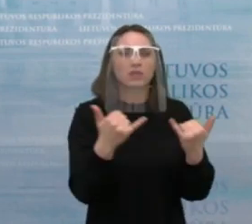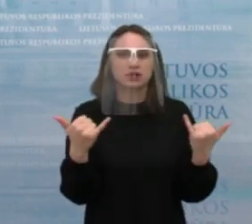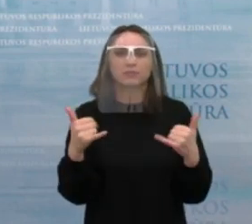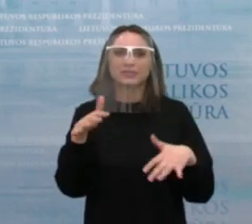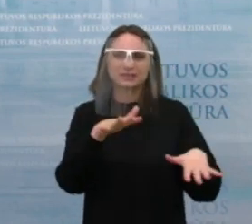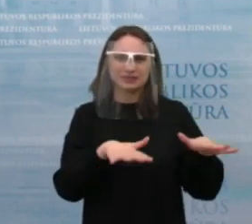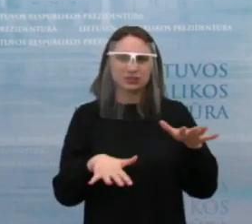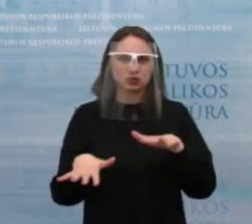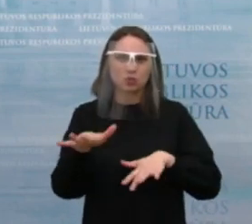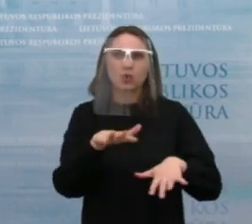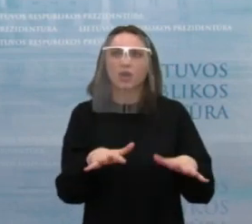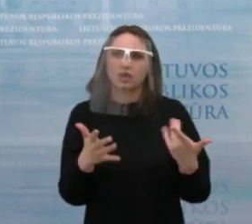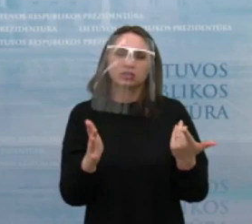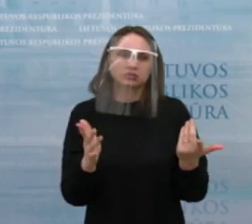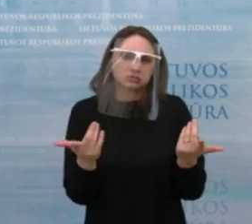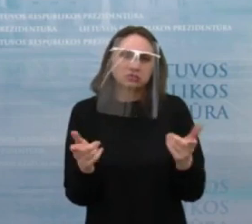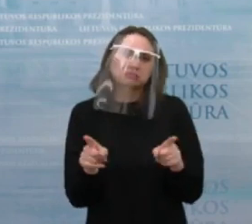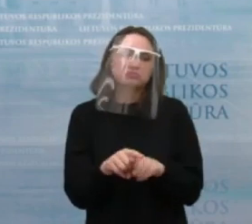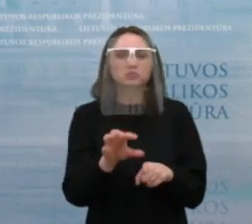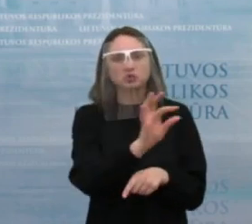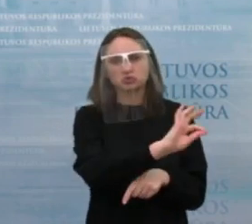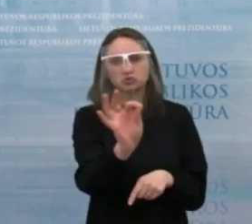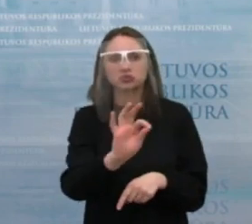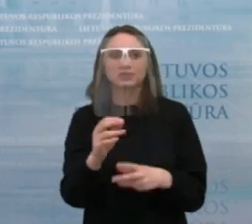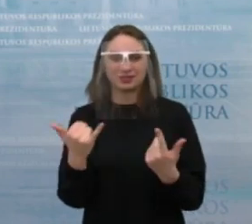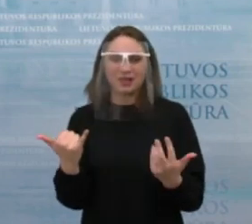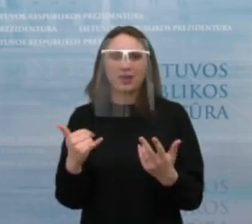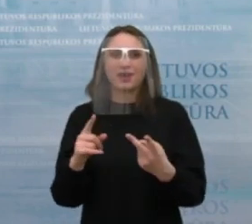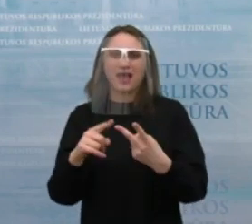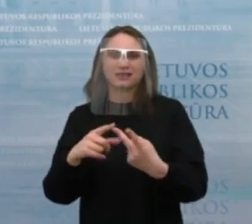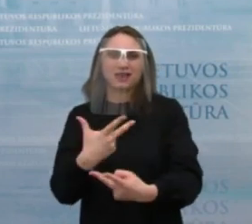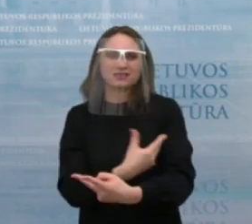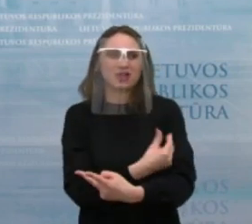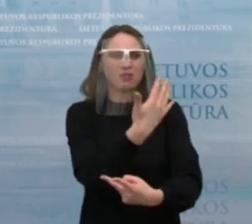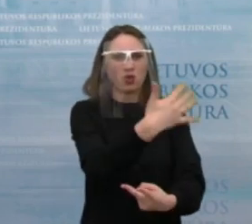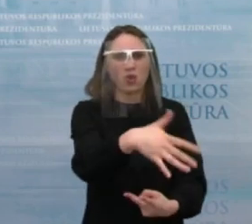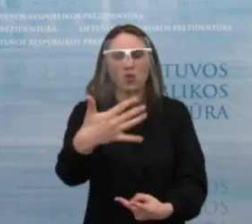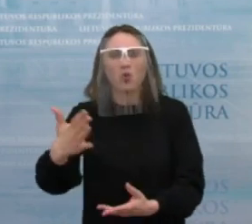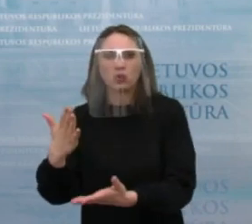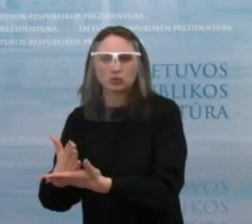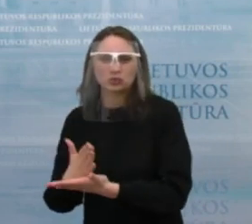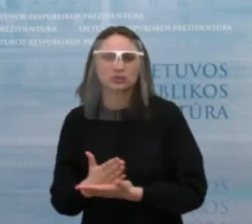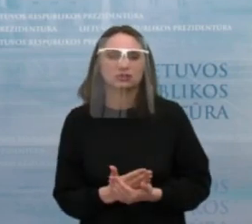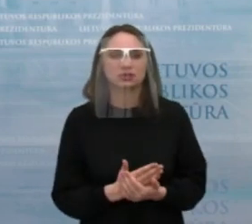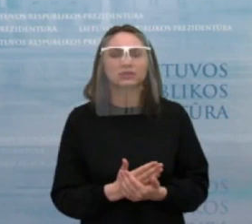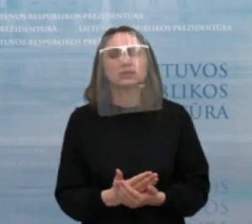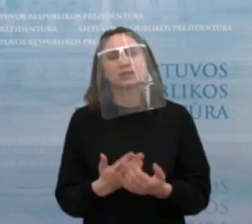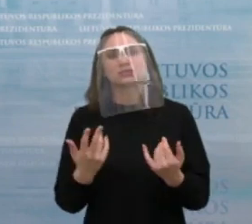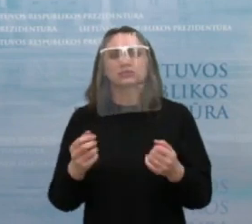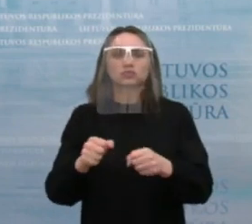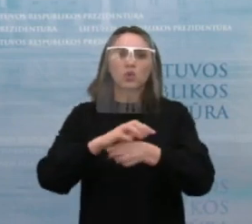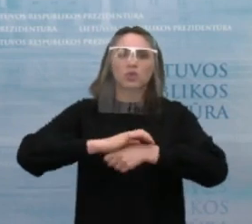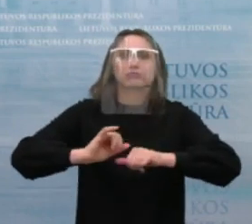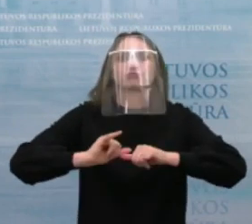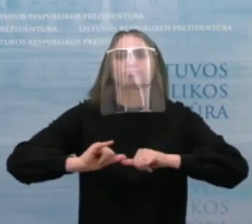sklandžiai ir sėkmingai. Dabar yra vyksta vakcinavimas antruojų skiepų. Tai papildomų didėjančių žydinių ar